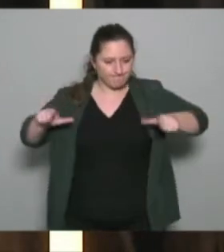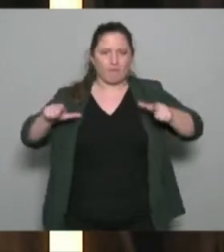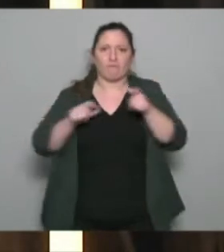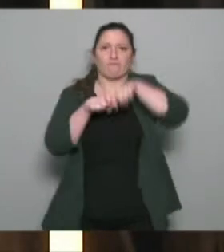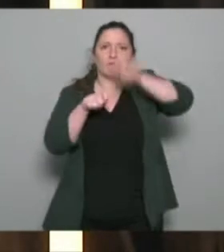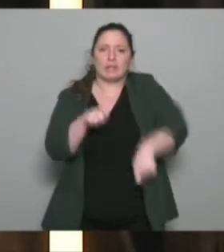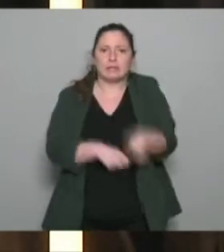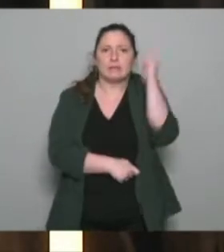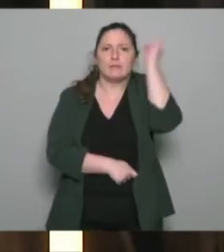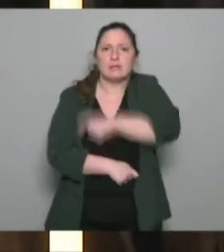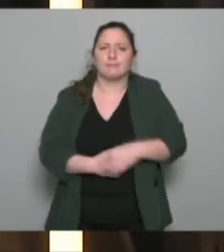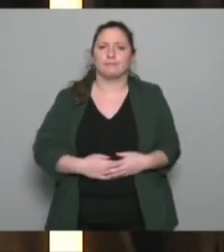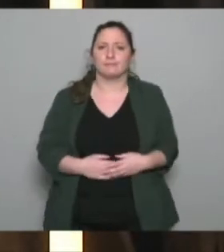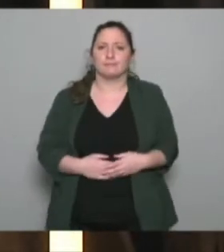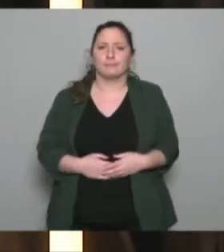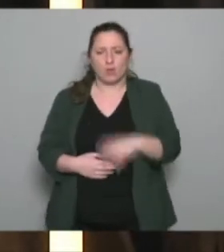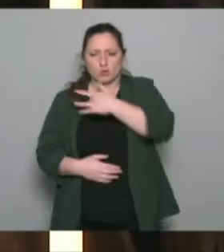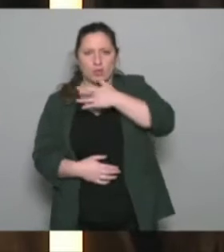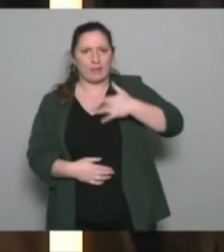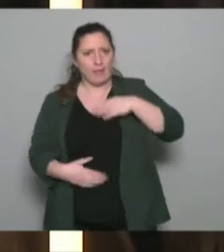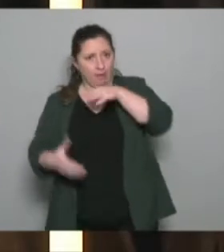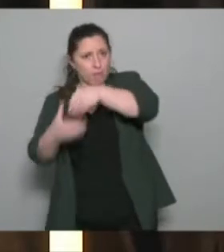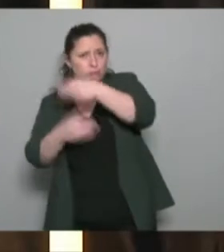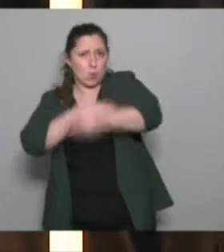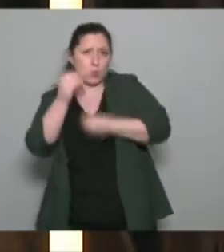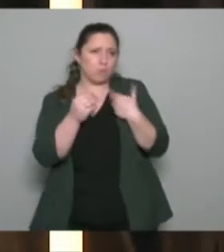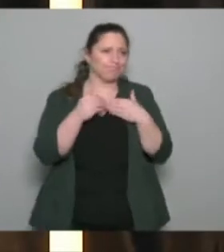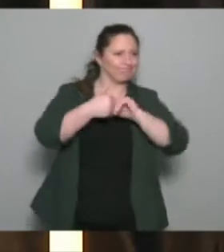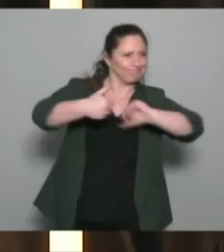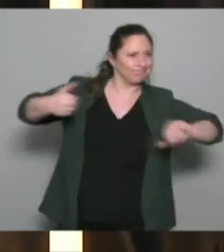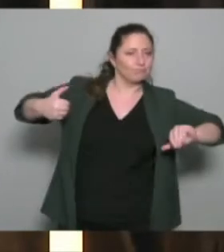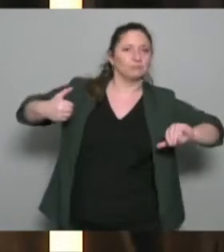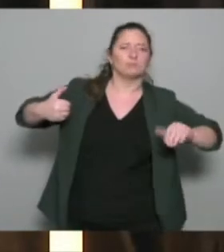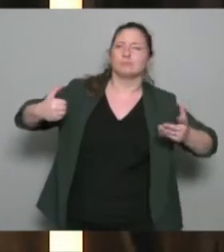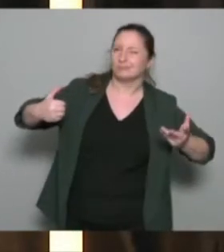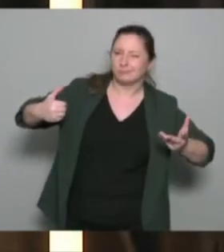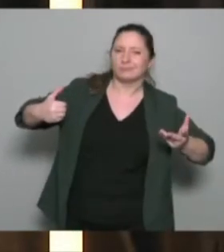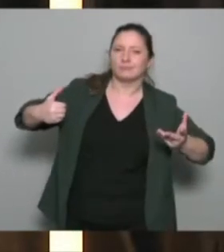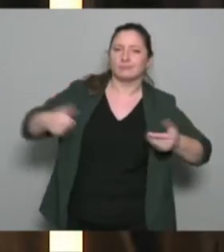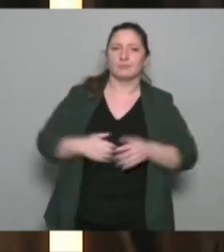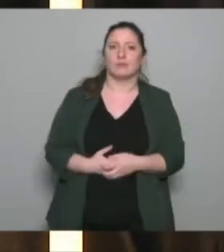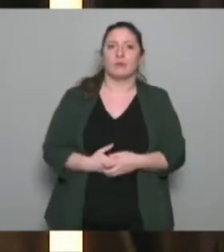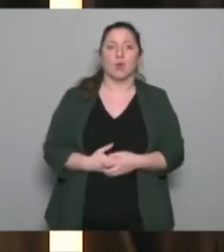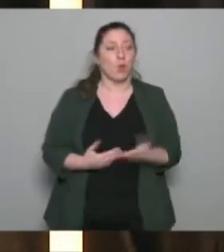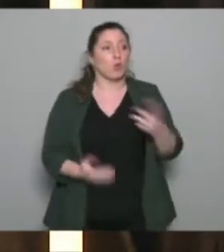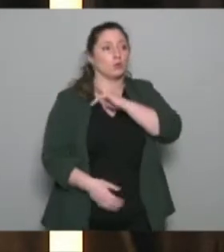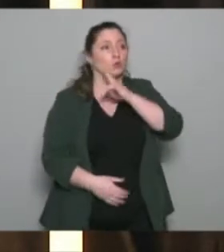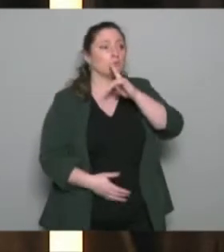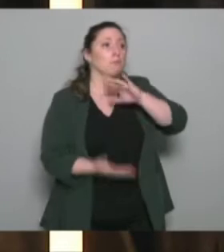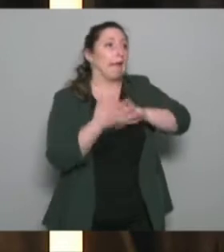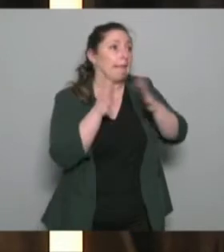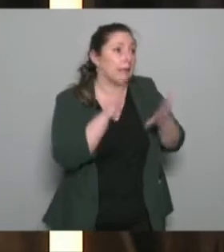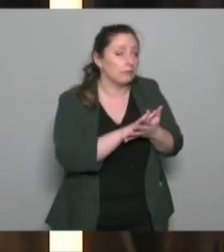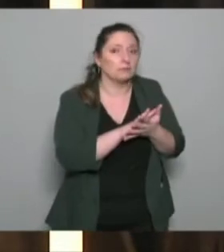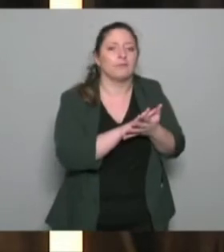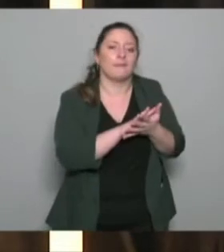et à quel moment je n suis pas. Est-ce que le fait de pratiquer, ou parce que